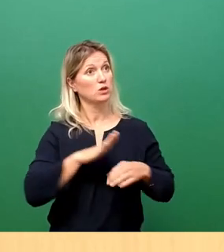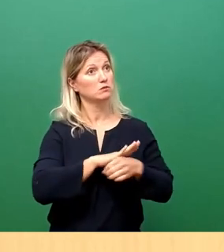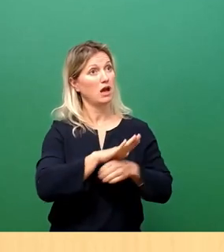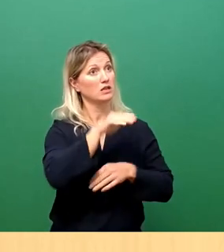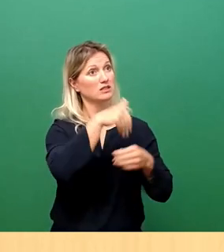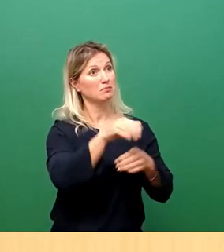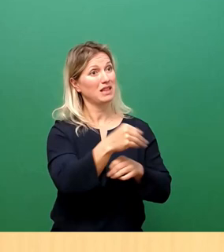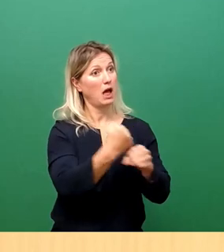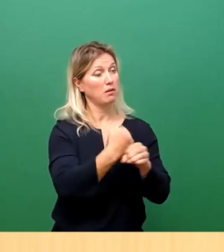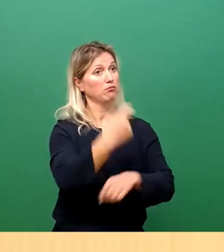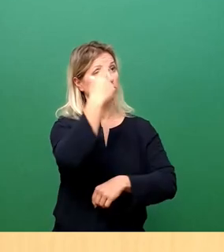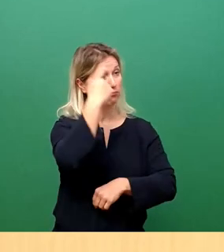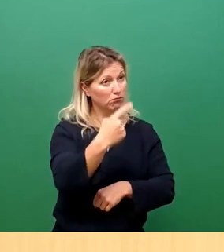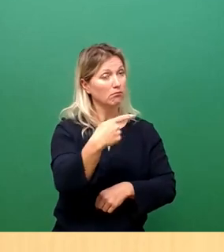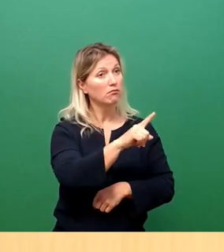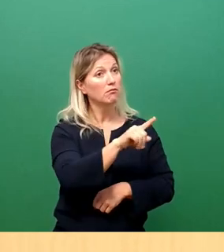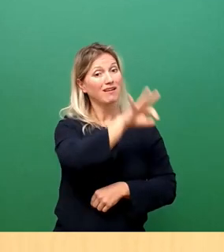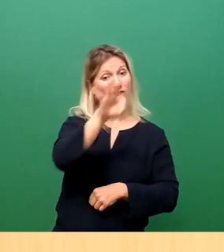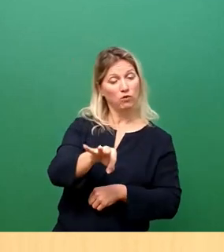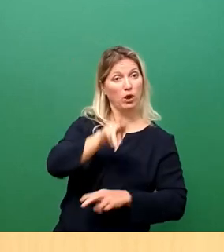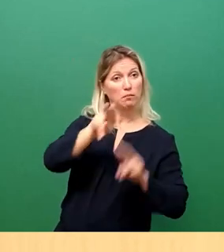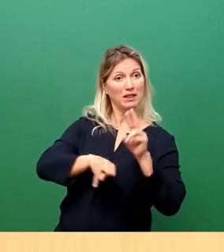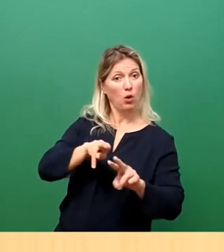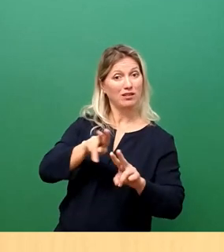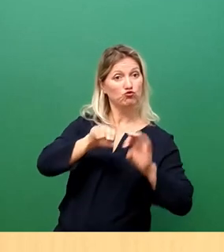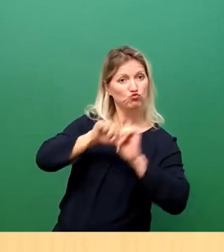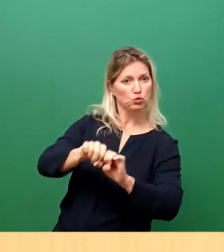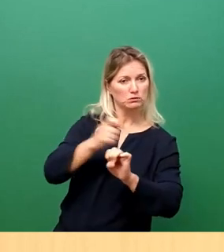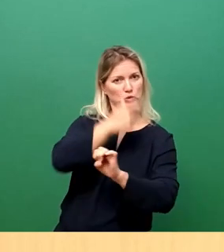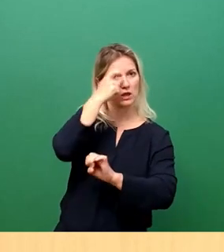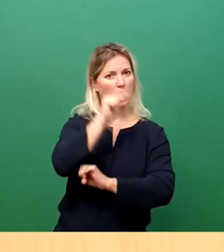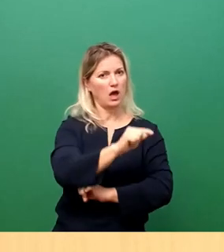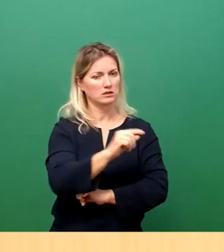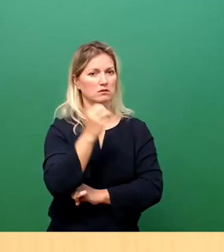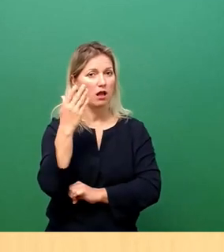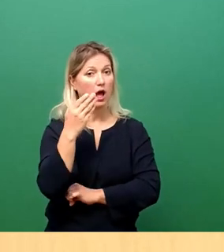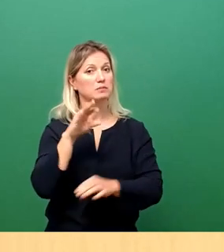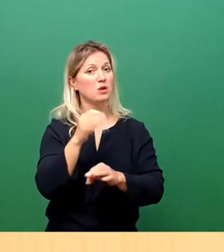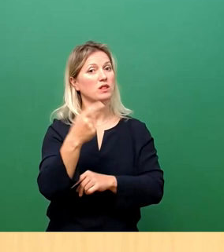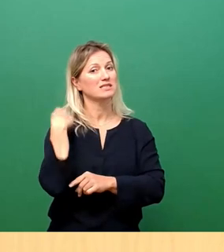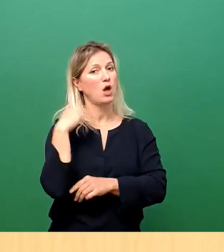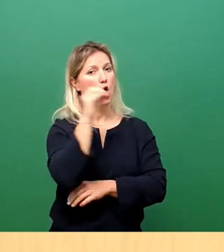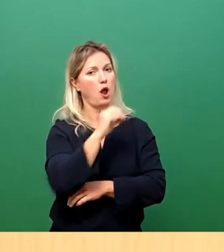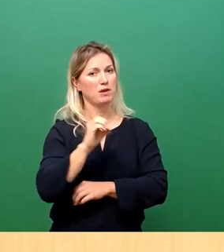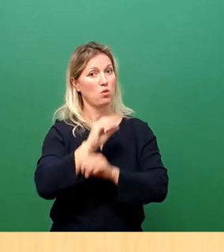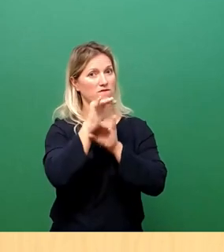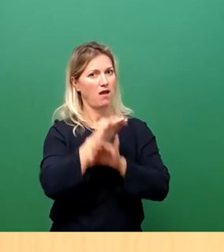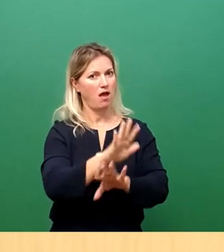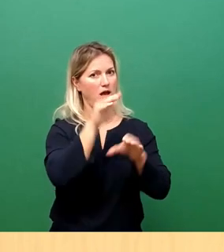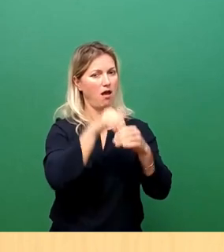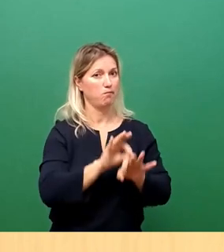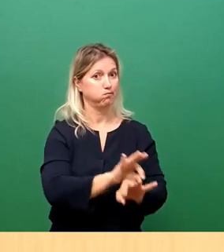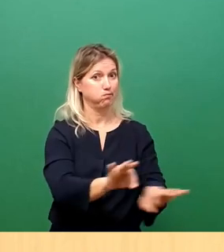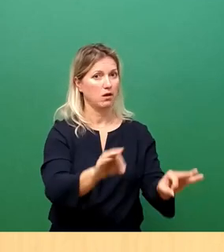dass er den Schutz der Menschen, die er oder sie betreut, ernst nimmt, zeigt sich insbesondere mit der Omikron-Wille, dass ein solcher Eingriff nicht zu